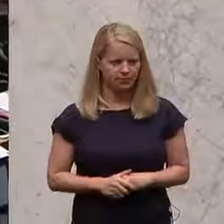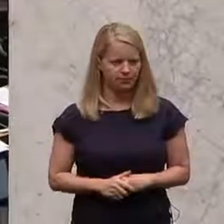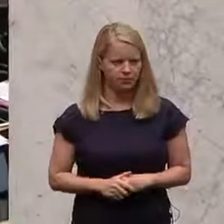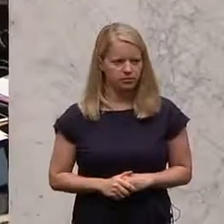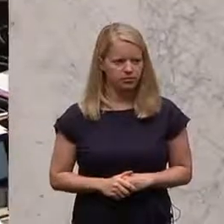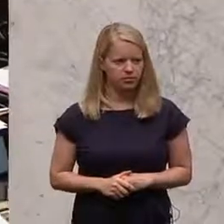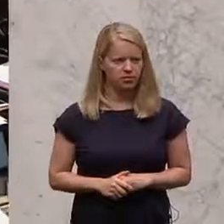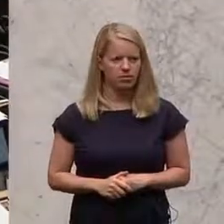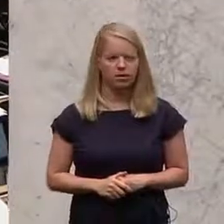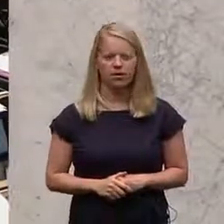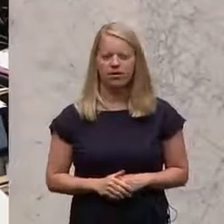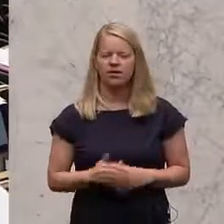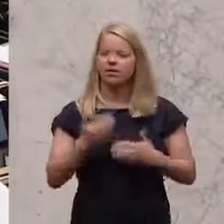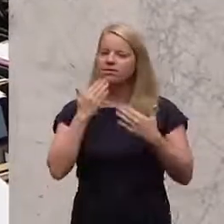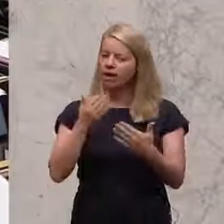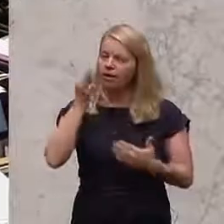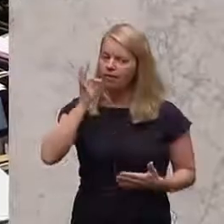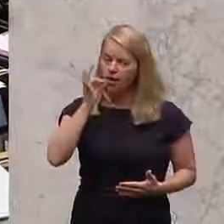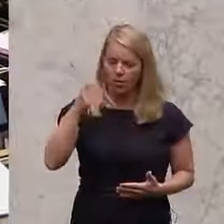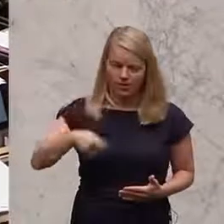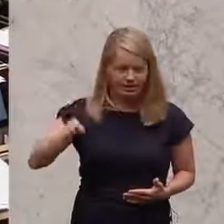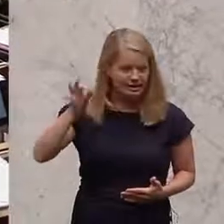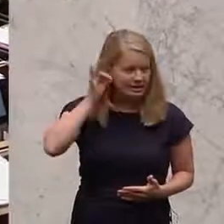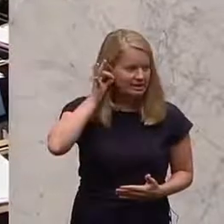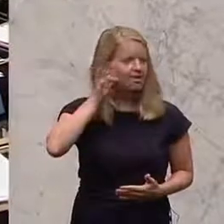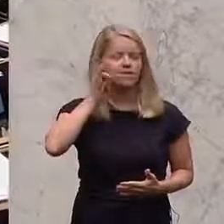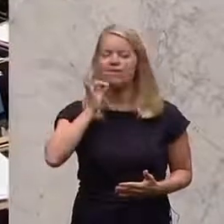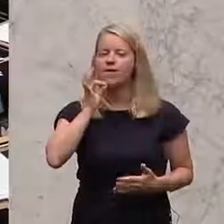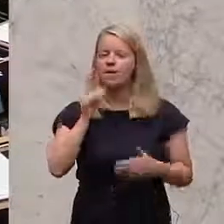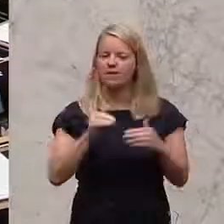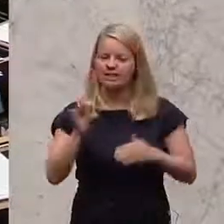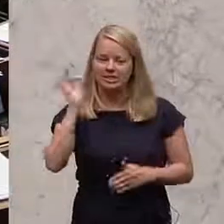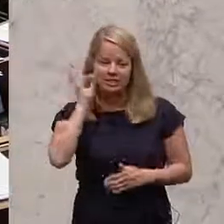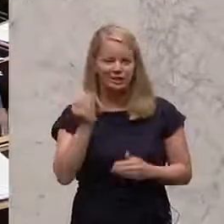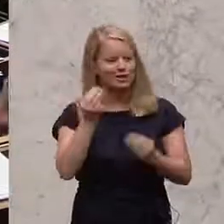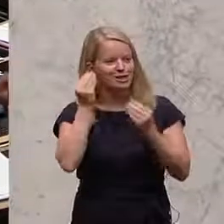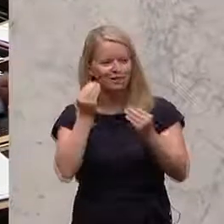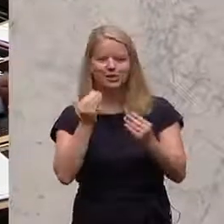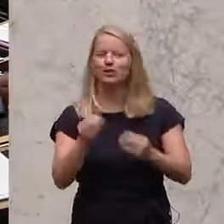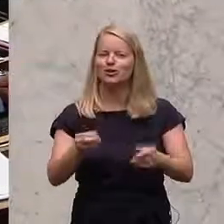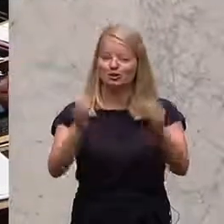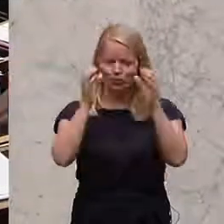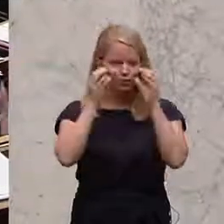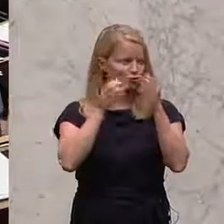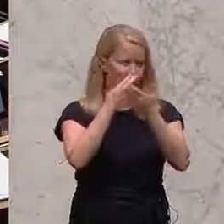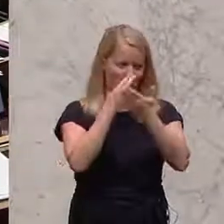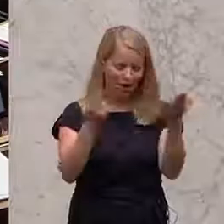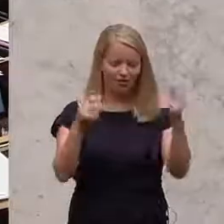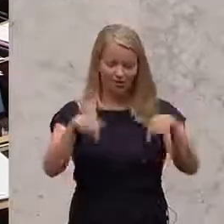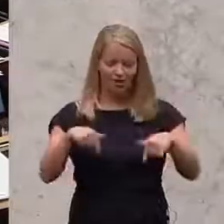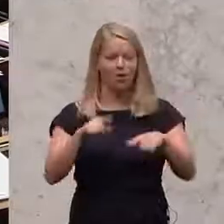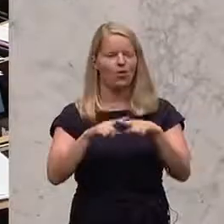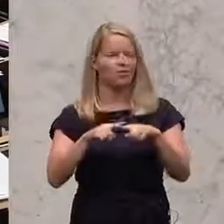Danke Frau Präsidentin, Frau Ministerin, geschätzte Zuseherinnen hier und vor den Fernsehgeräten